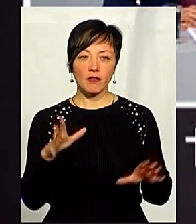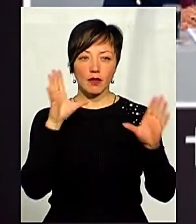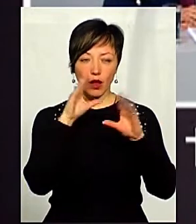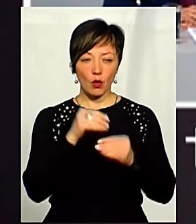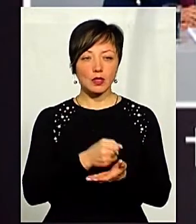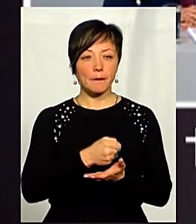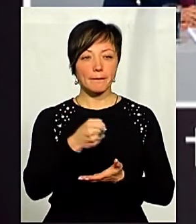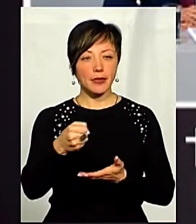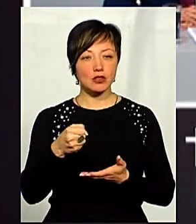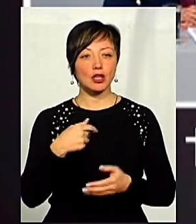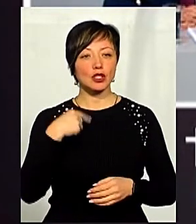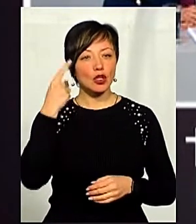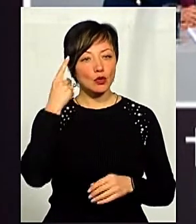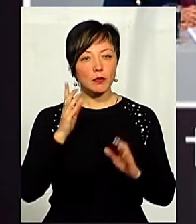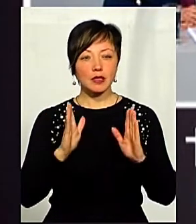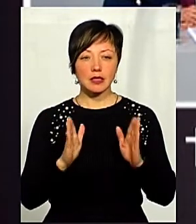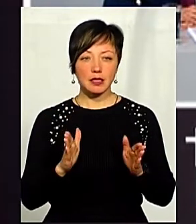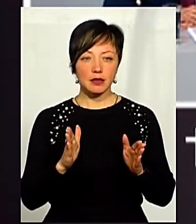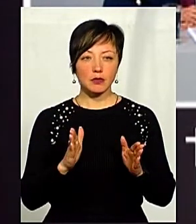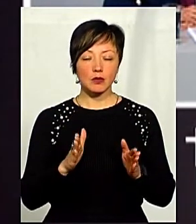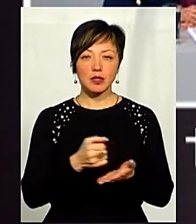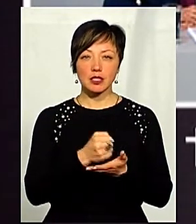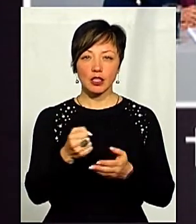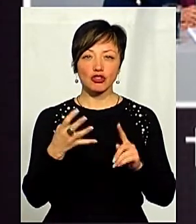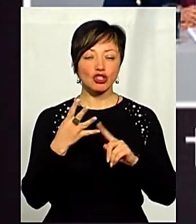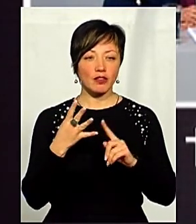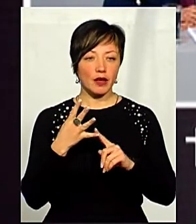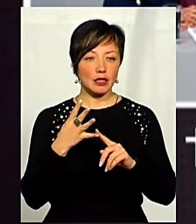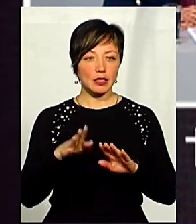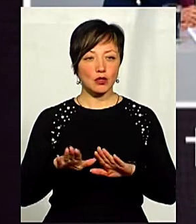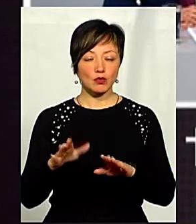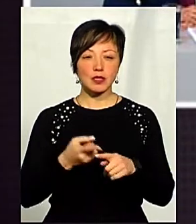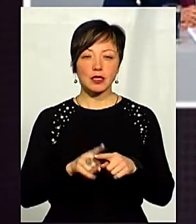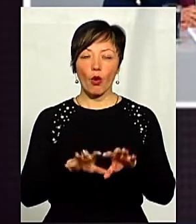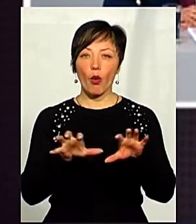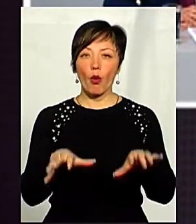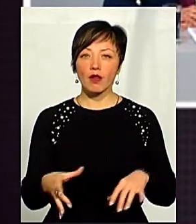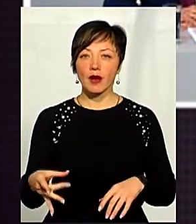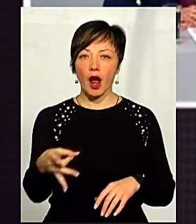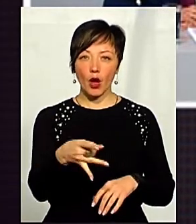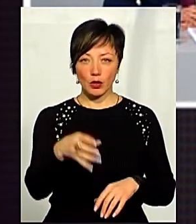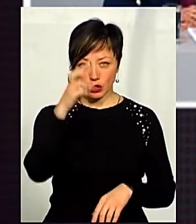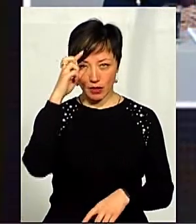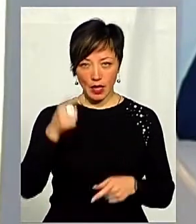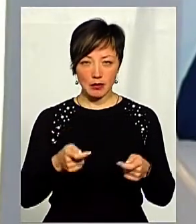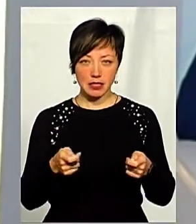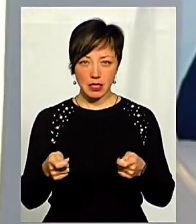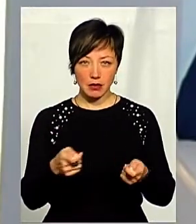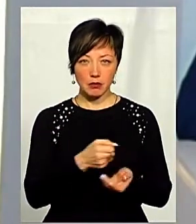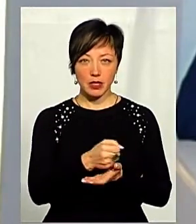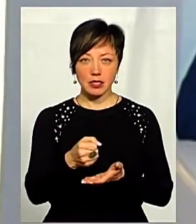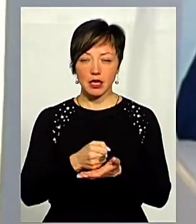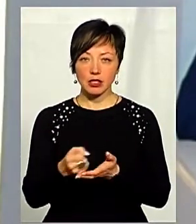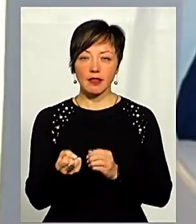вдалося вже призначити, і я думаю, що кілька днів, і буде призначений четвертий заступник. Це і голови районних державних адміністрацій, яких